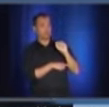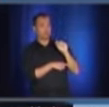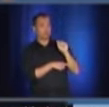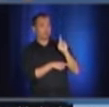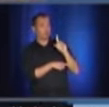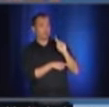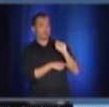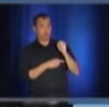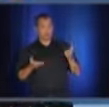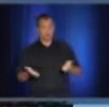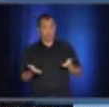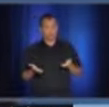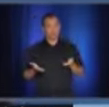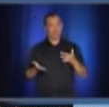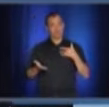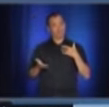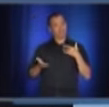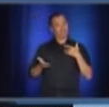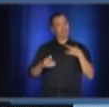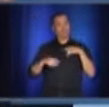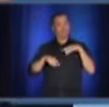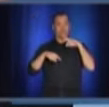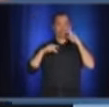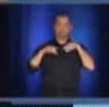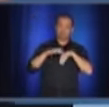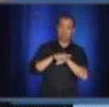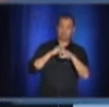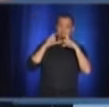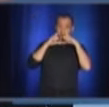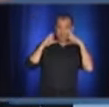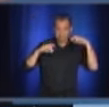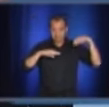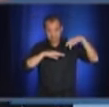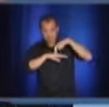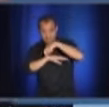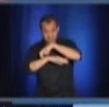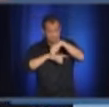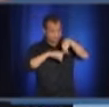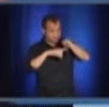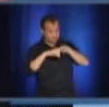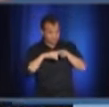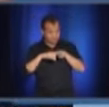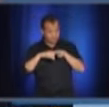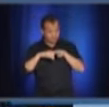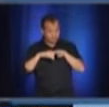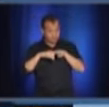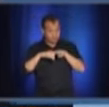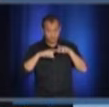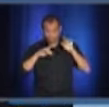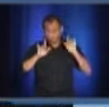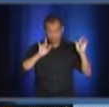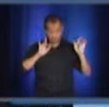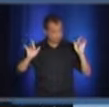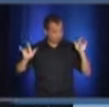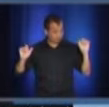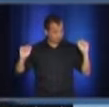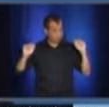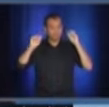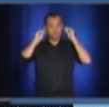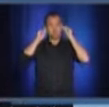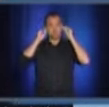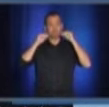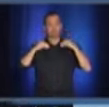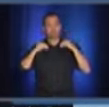ventilé. Les gens ont des masques en s'assoyant. Ils peuvent enlever leur masque une fois-ci. S'ils sont à risque